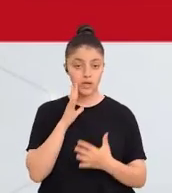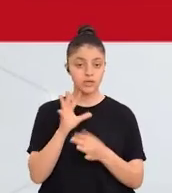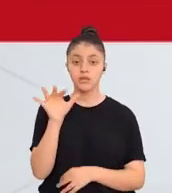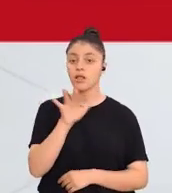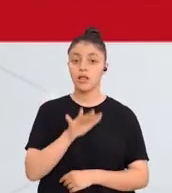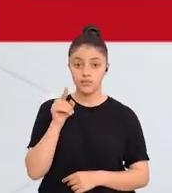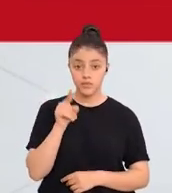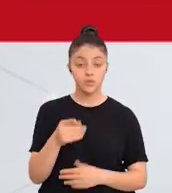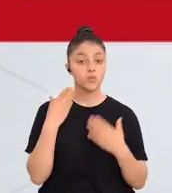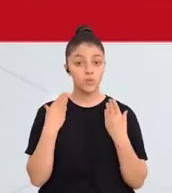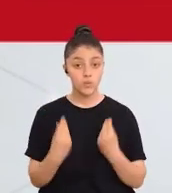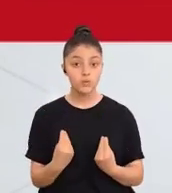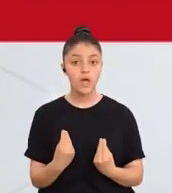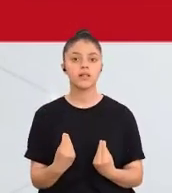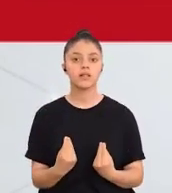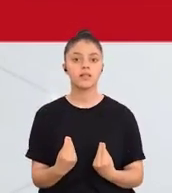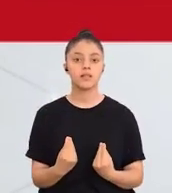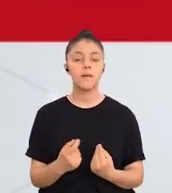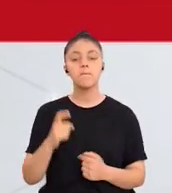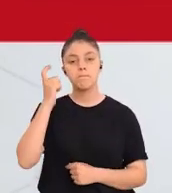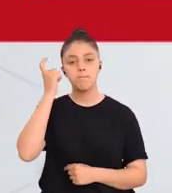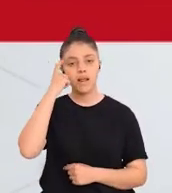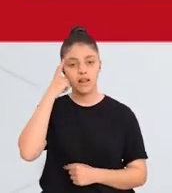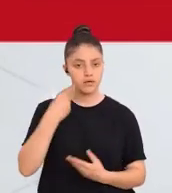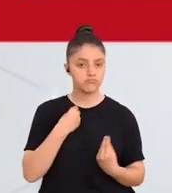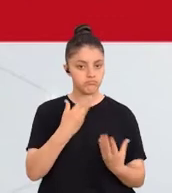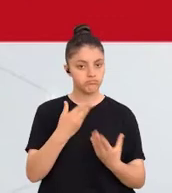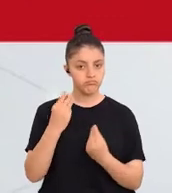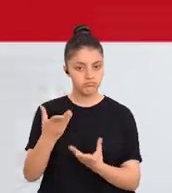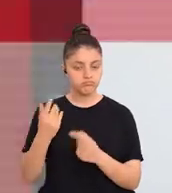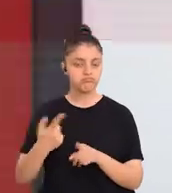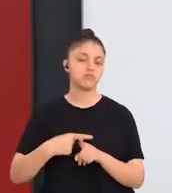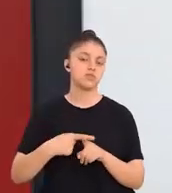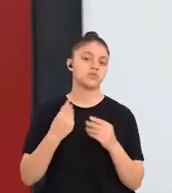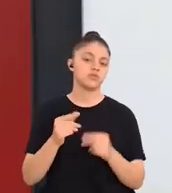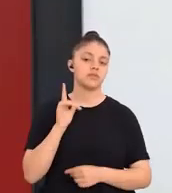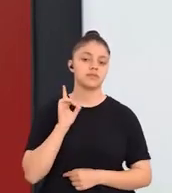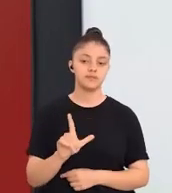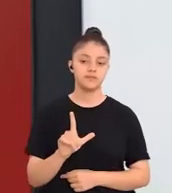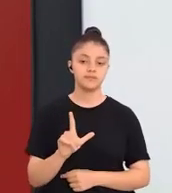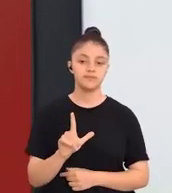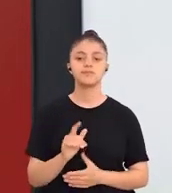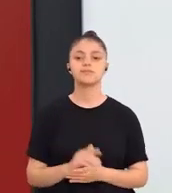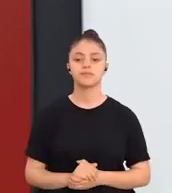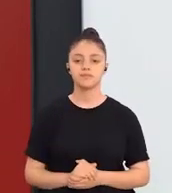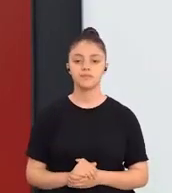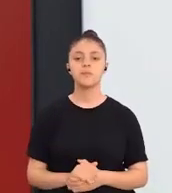alacağın kişilerin etkili bir biçimde bilgilendirilmesiyle söz konusu olacaktır.